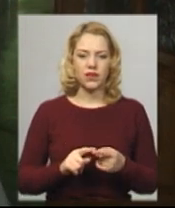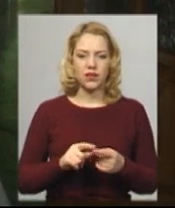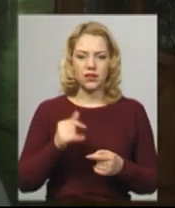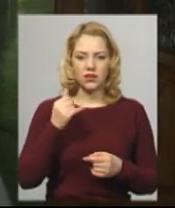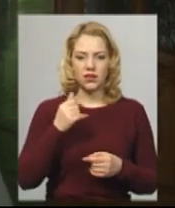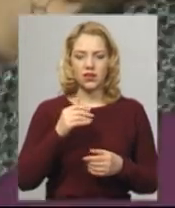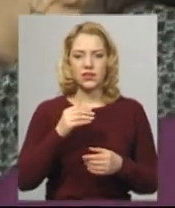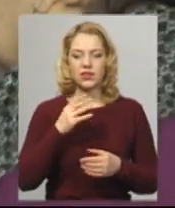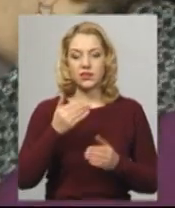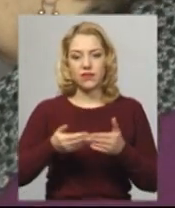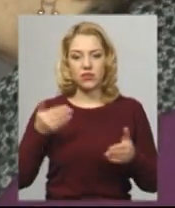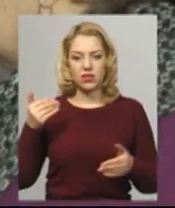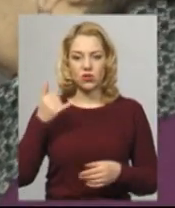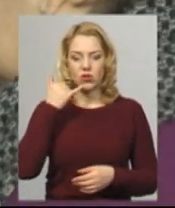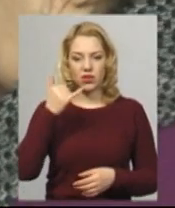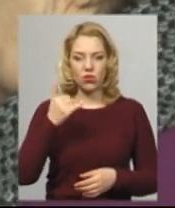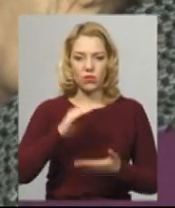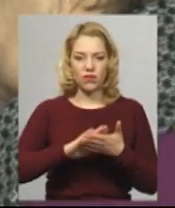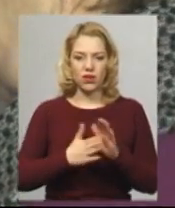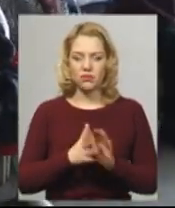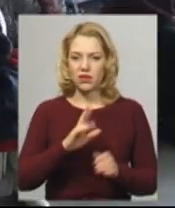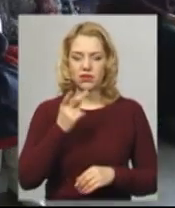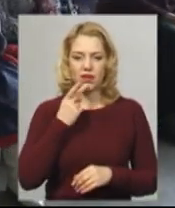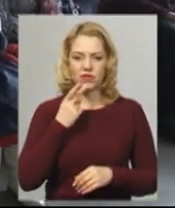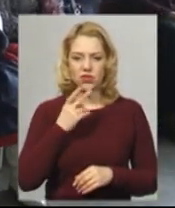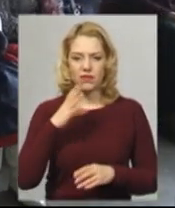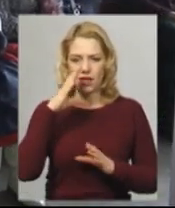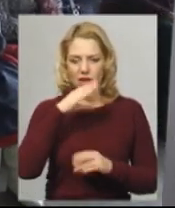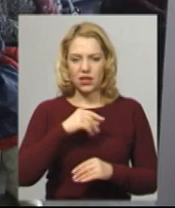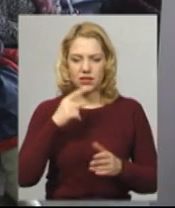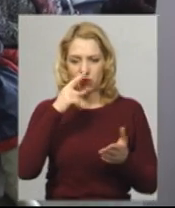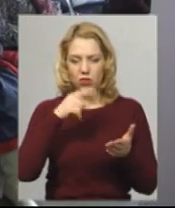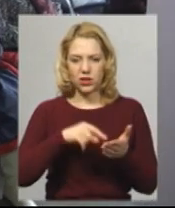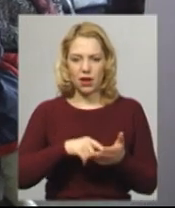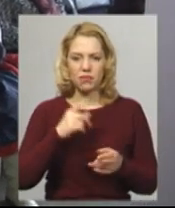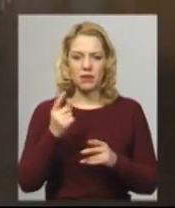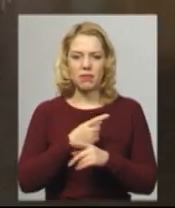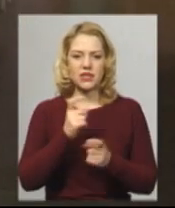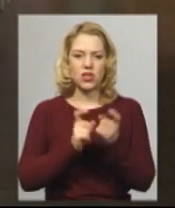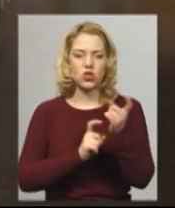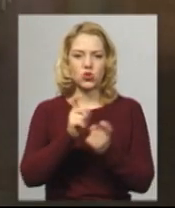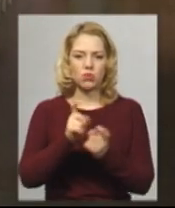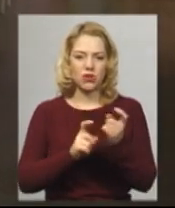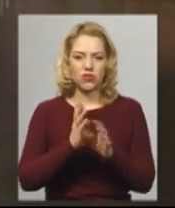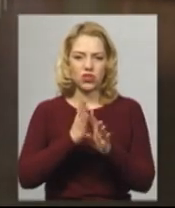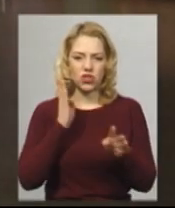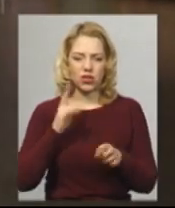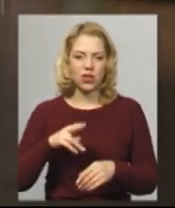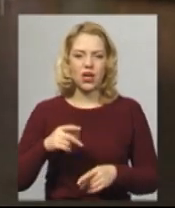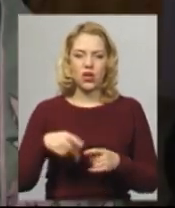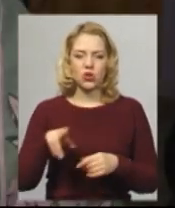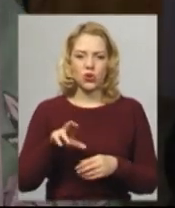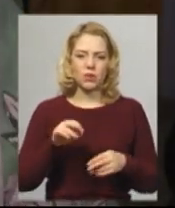телефоні домовляємося». Інна Мотика додає, не завжди вдається потрапити без суперечок у чергах до лікаря чи на прийом до працівників